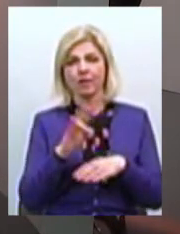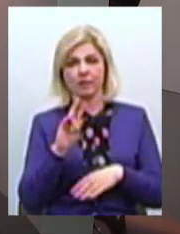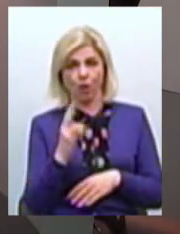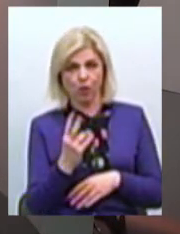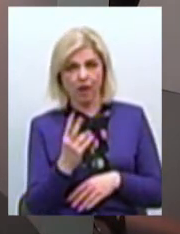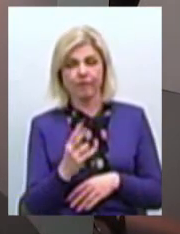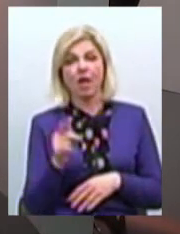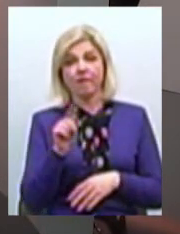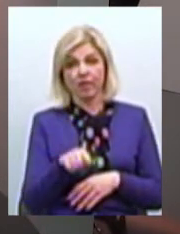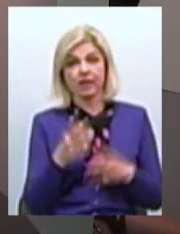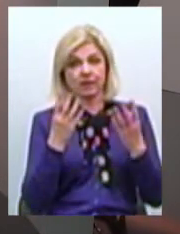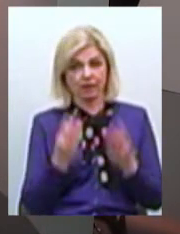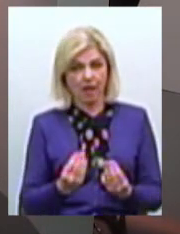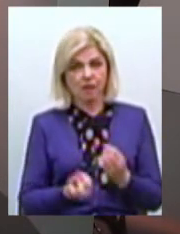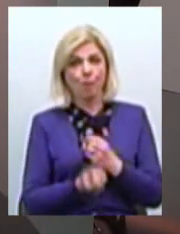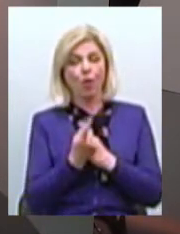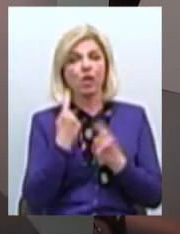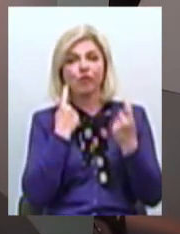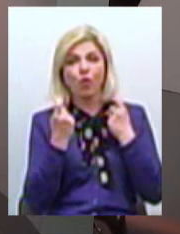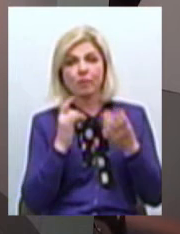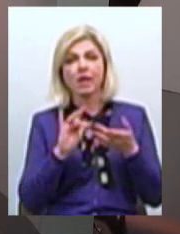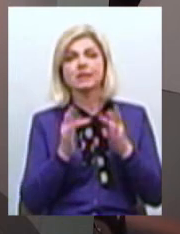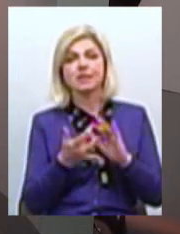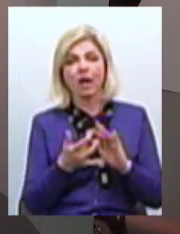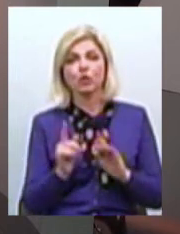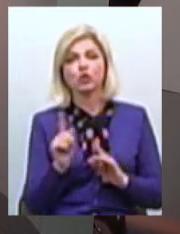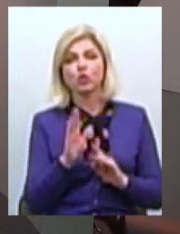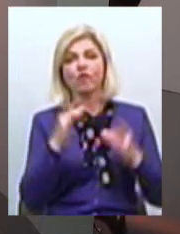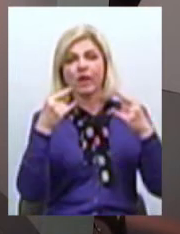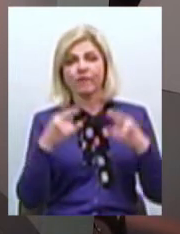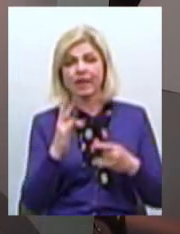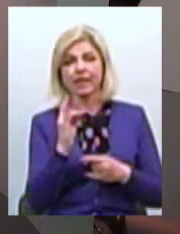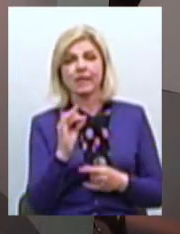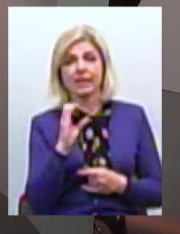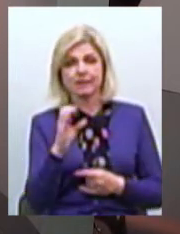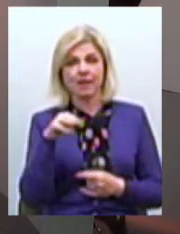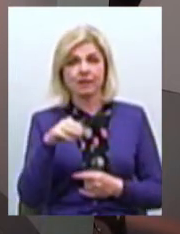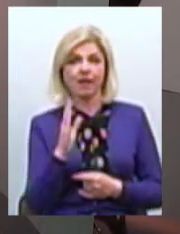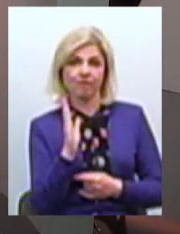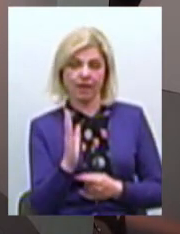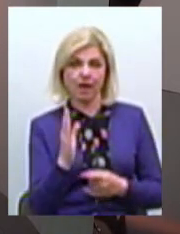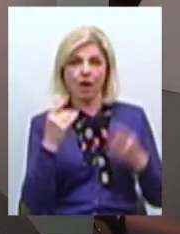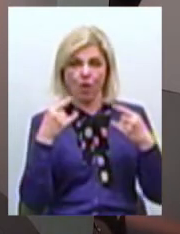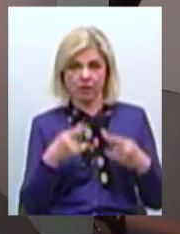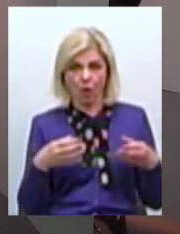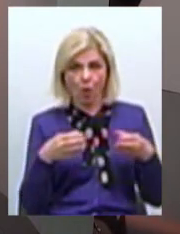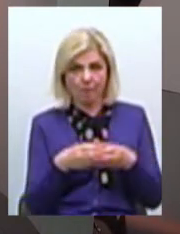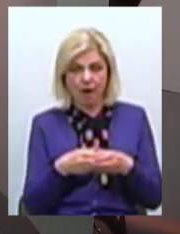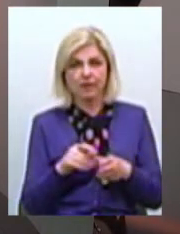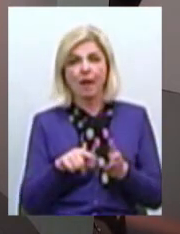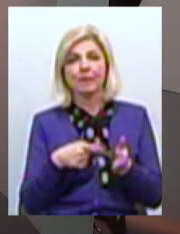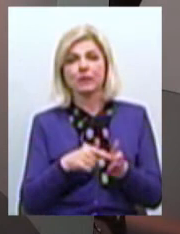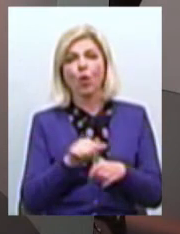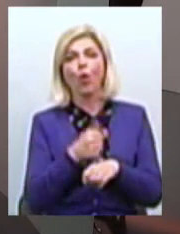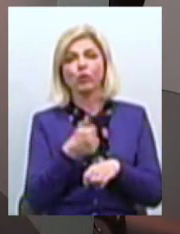з'явилась інформація на сайті міської ради Про те, що в ефірі НІС-ТВ телекомпанії міський голова